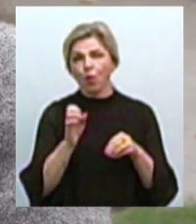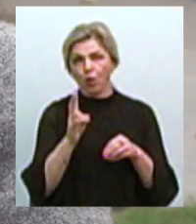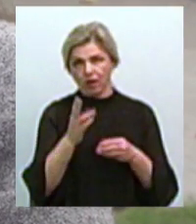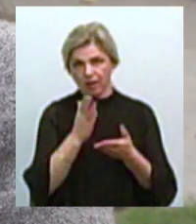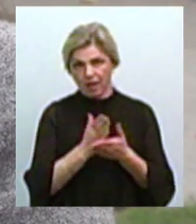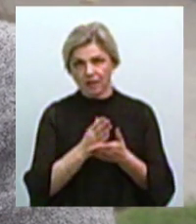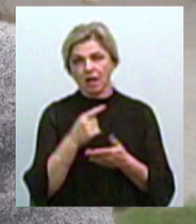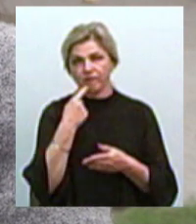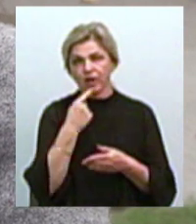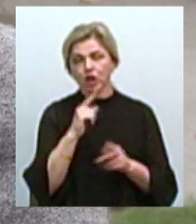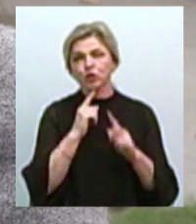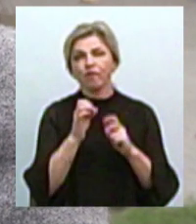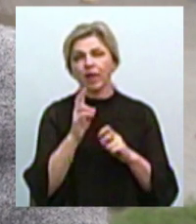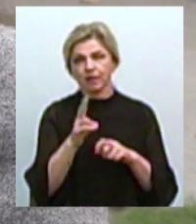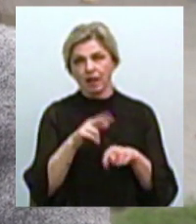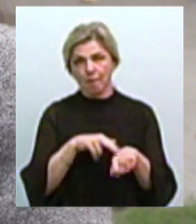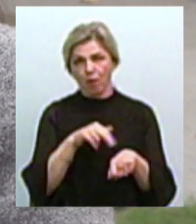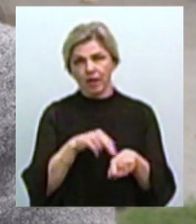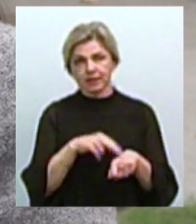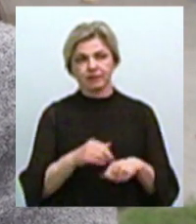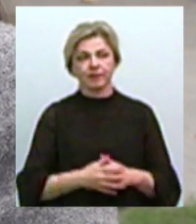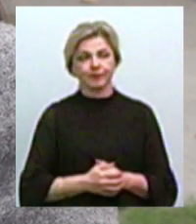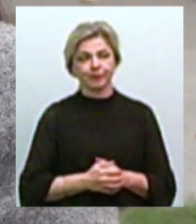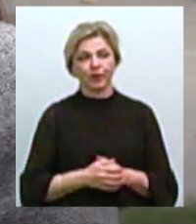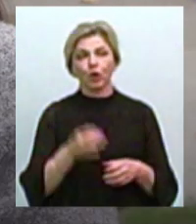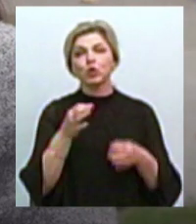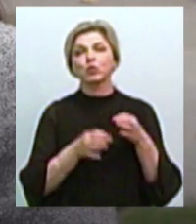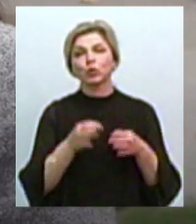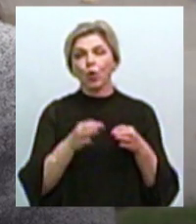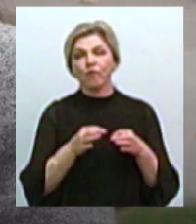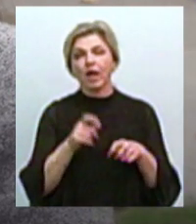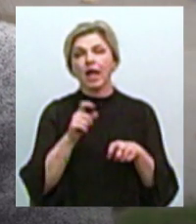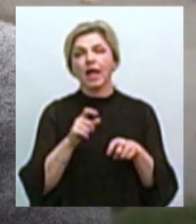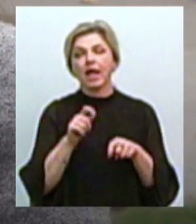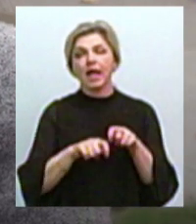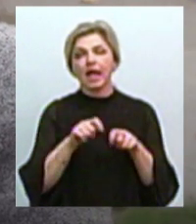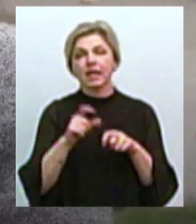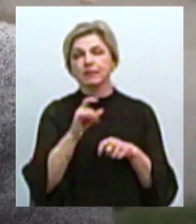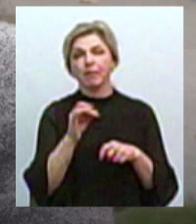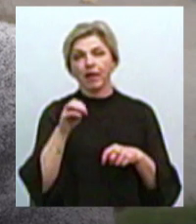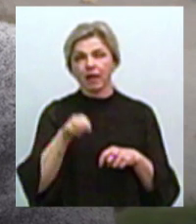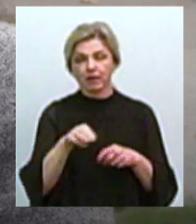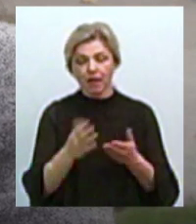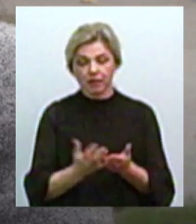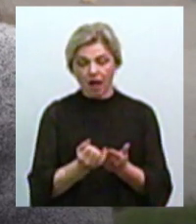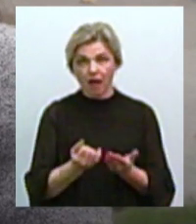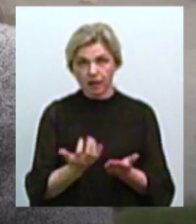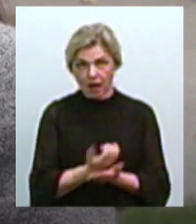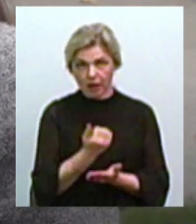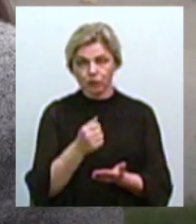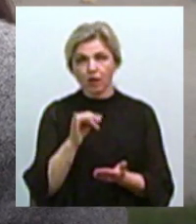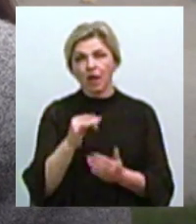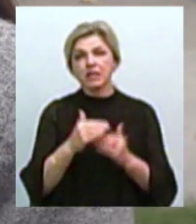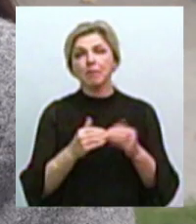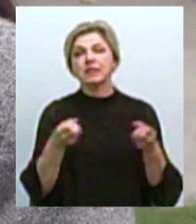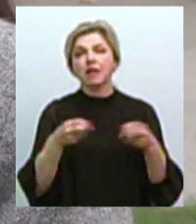речниця Нацполіції Інна Парфенова. Судово-медичний експерт, оглянувши знахідку попередньо, фахівець дійшов